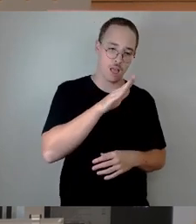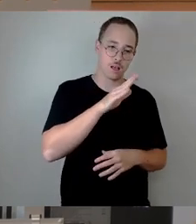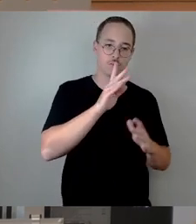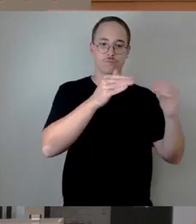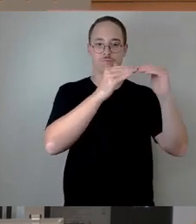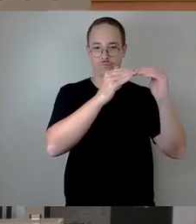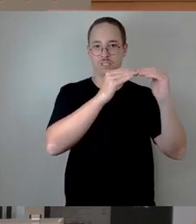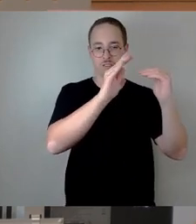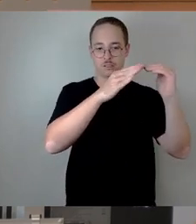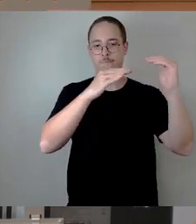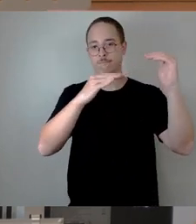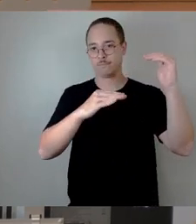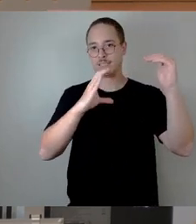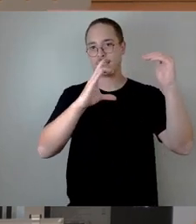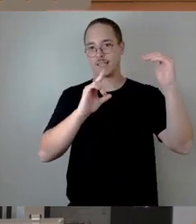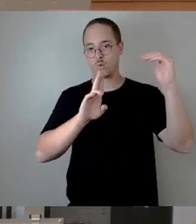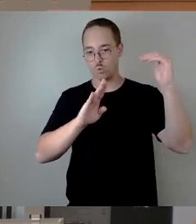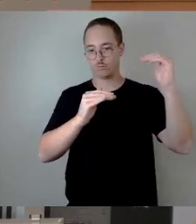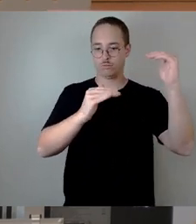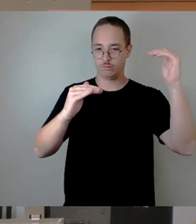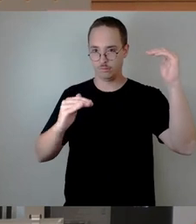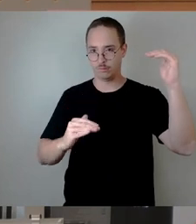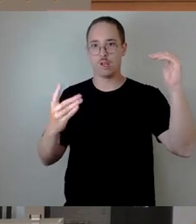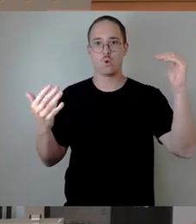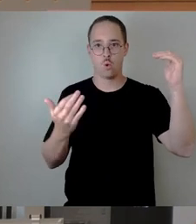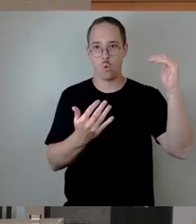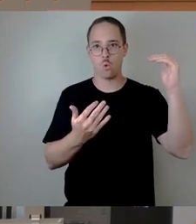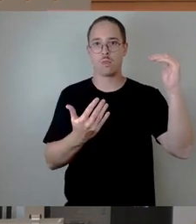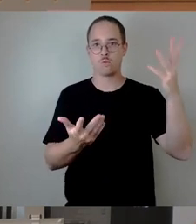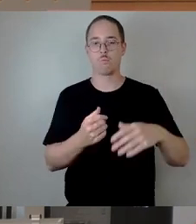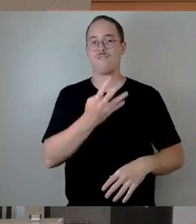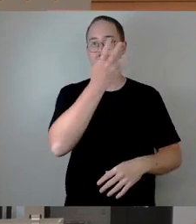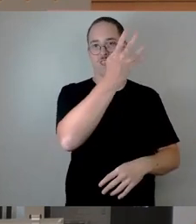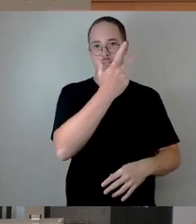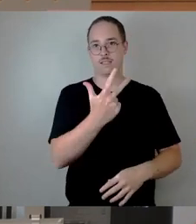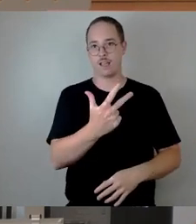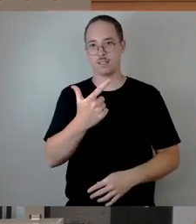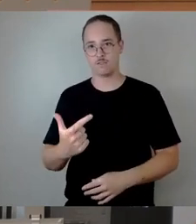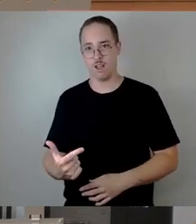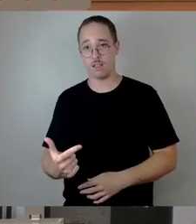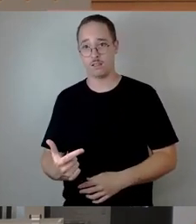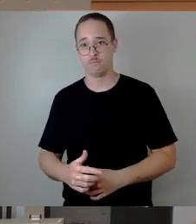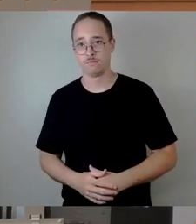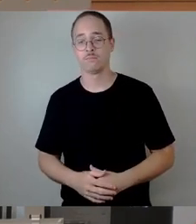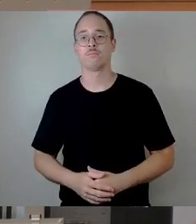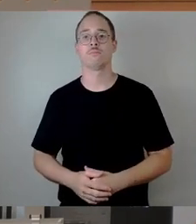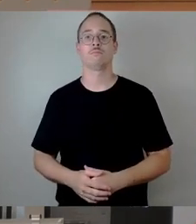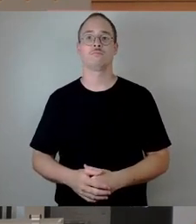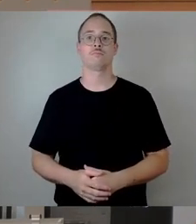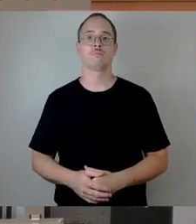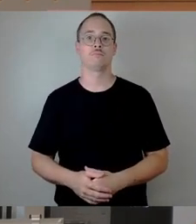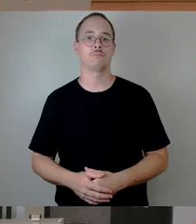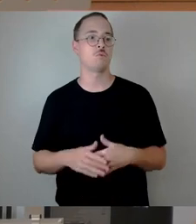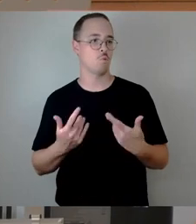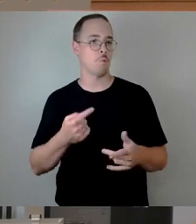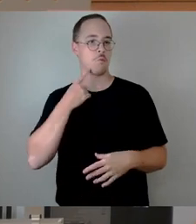die Verteilung wäre dann 4-3-2. Ja, und das entspricht tatsächlich rein